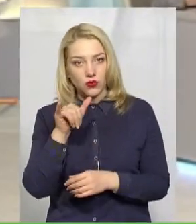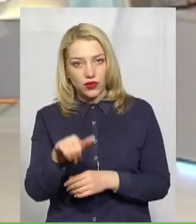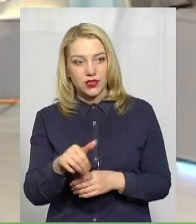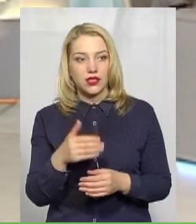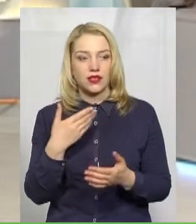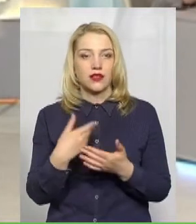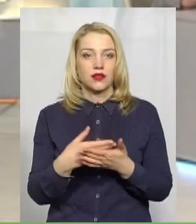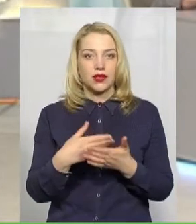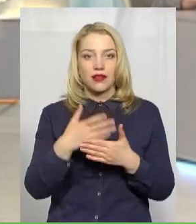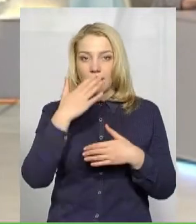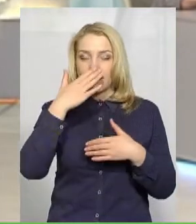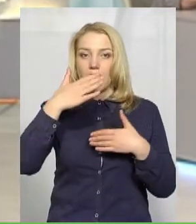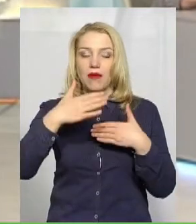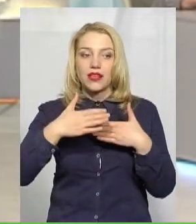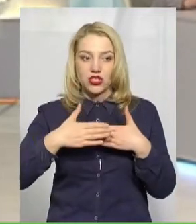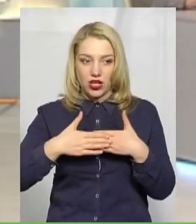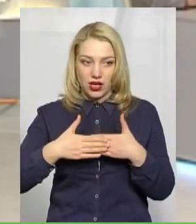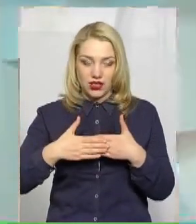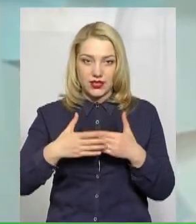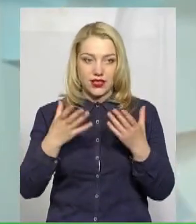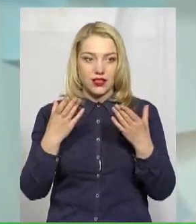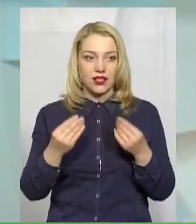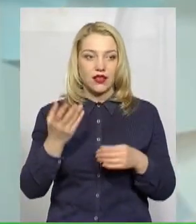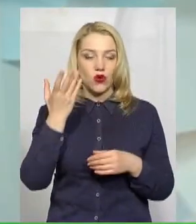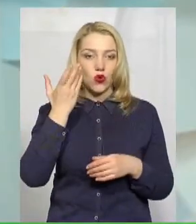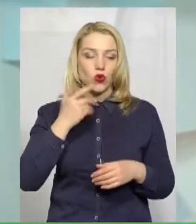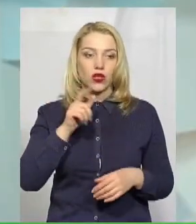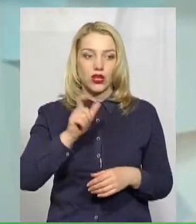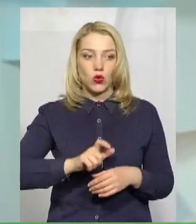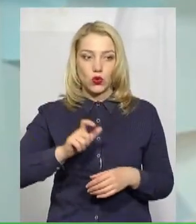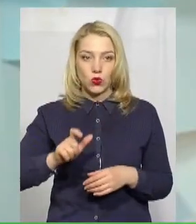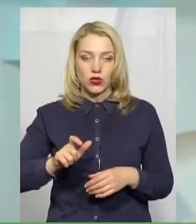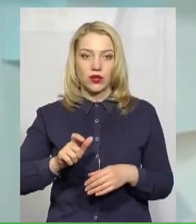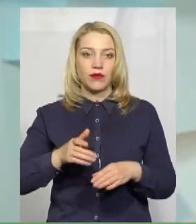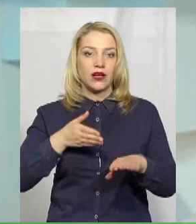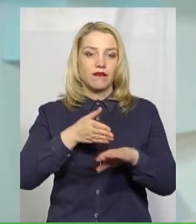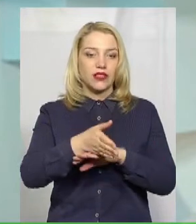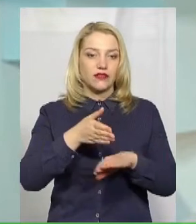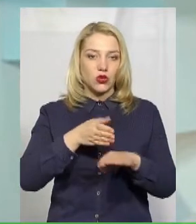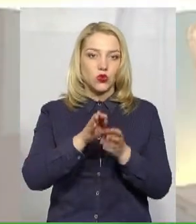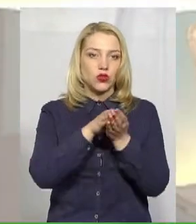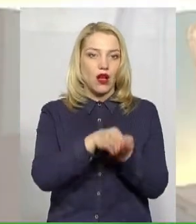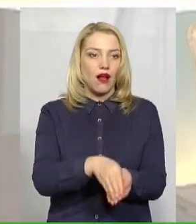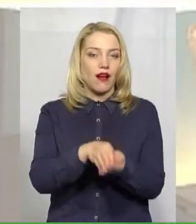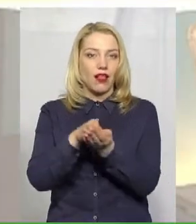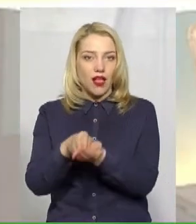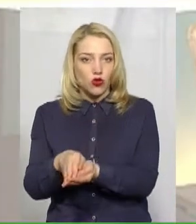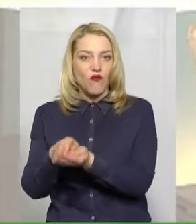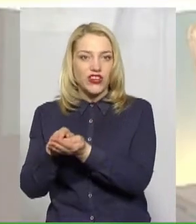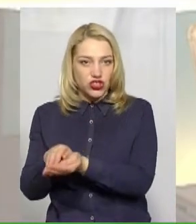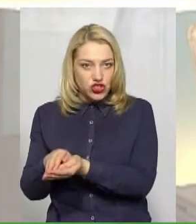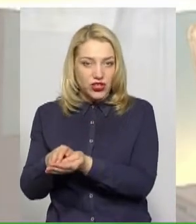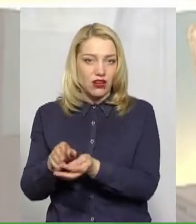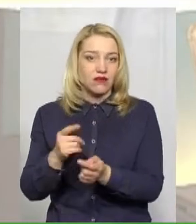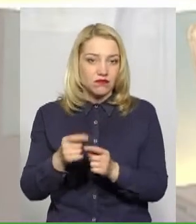наближаються дні, коли люди відвідують кладовище. Ну, так, за